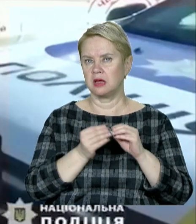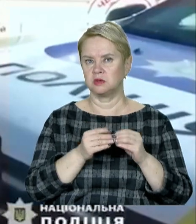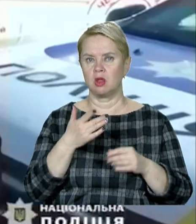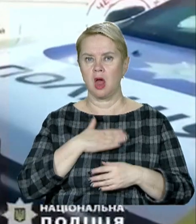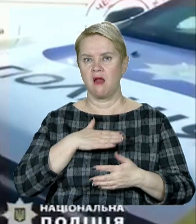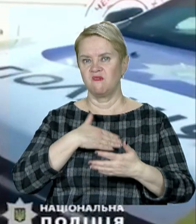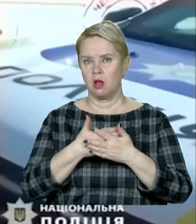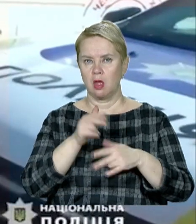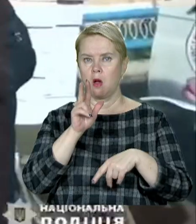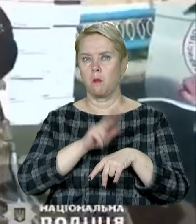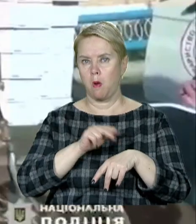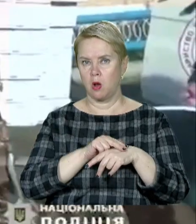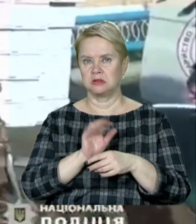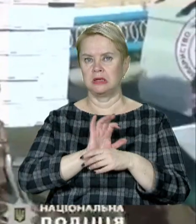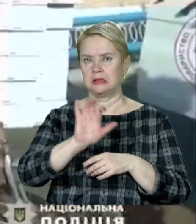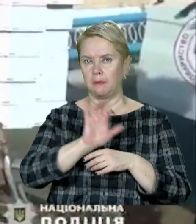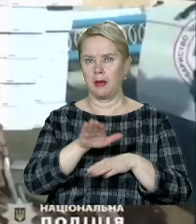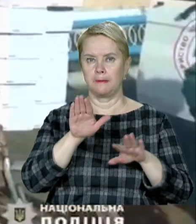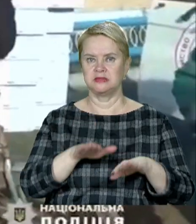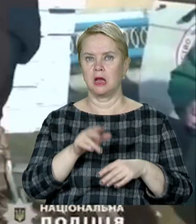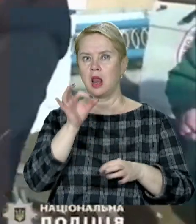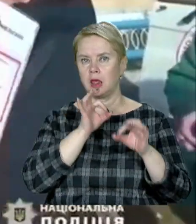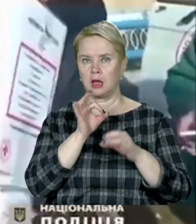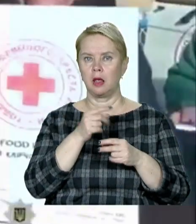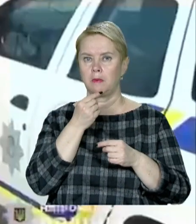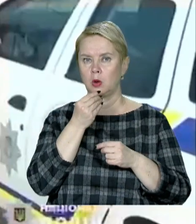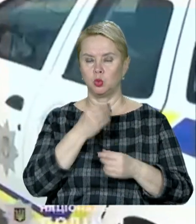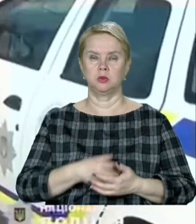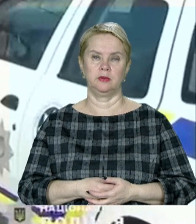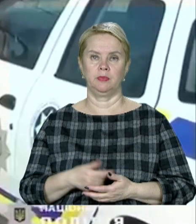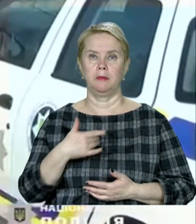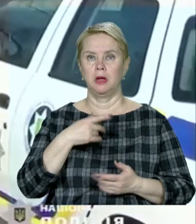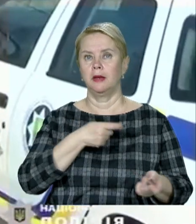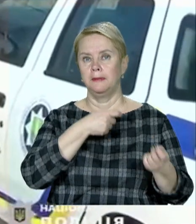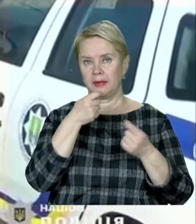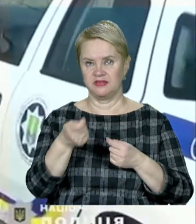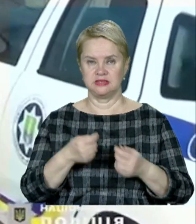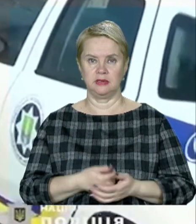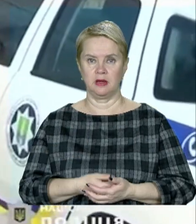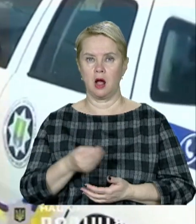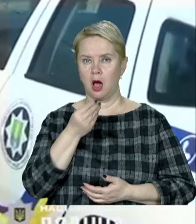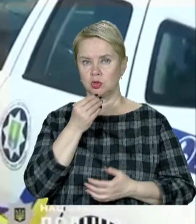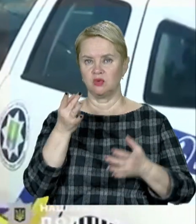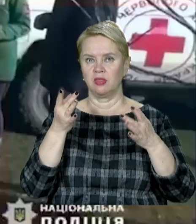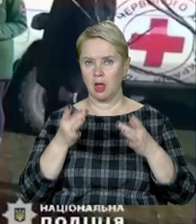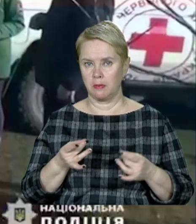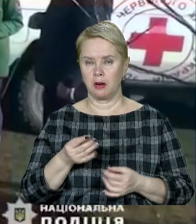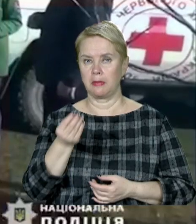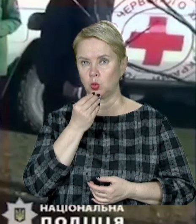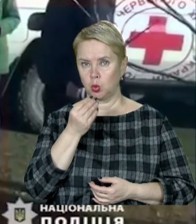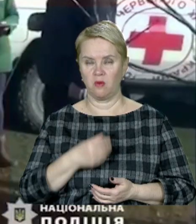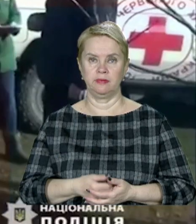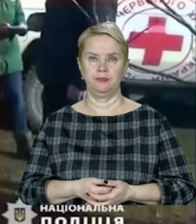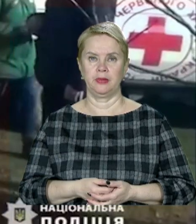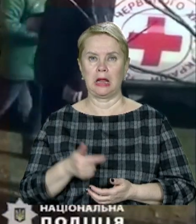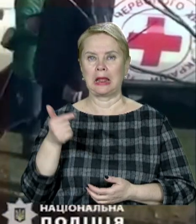наші волонтери та поліцейські доправляють місцевим ліки та продукти. Ми привезли харчові набори продуктові,